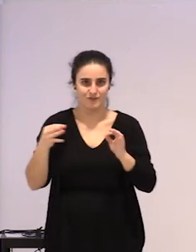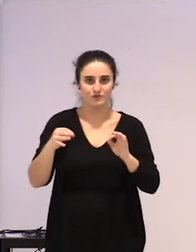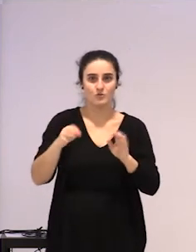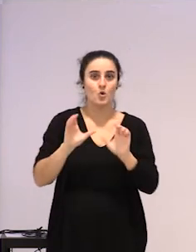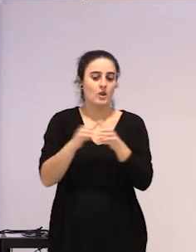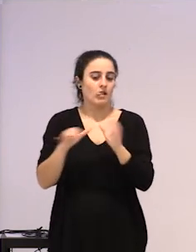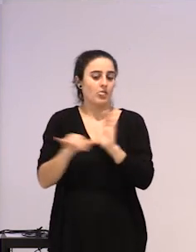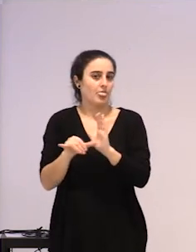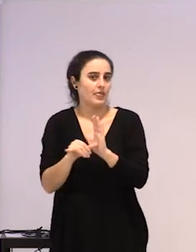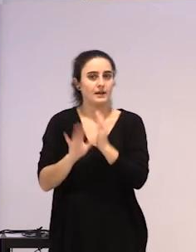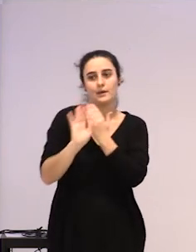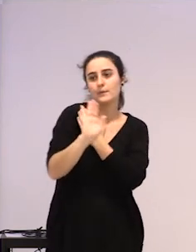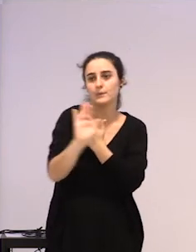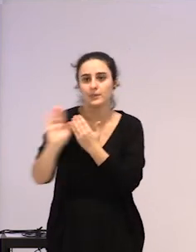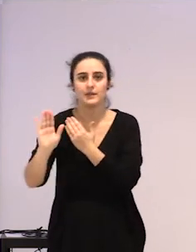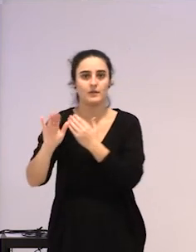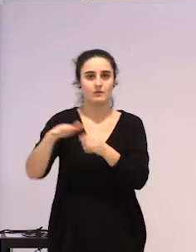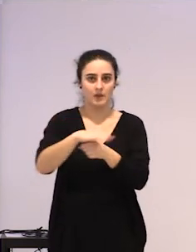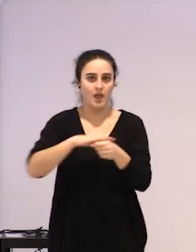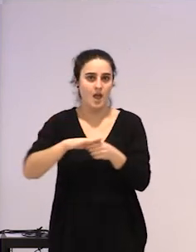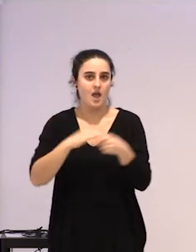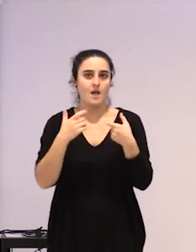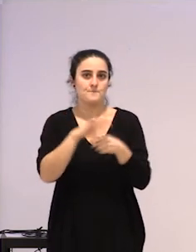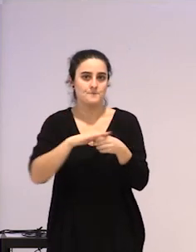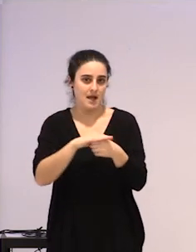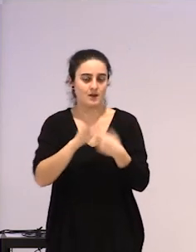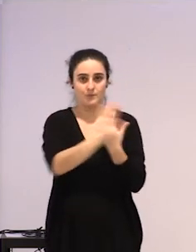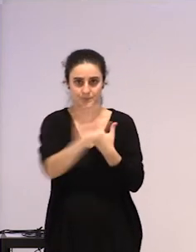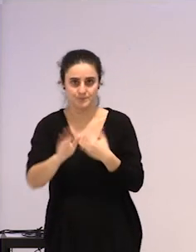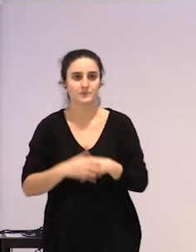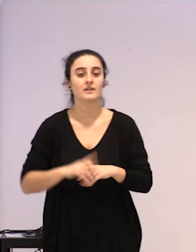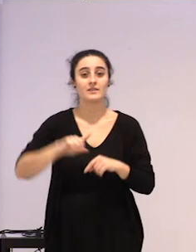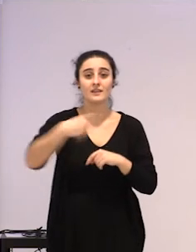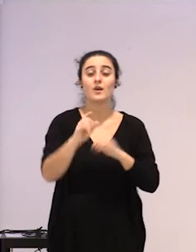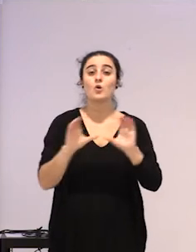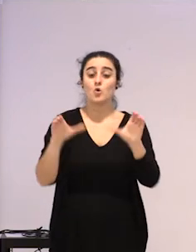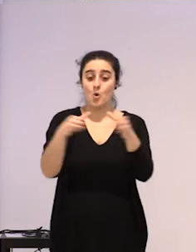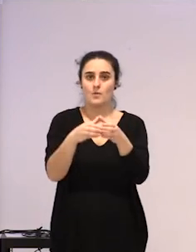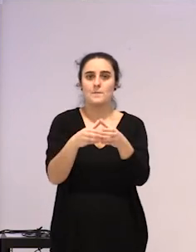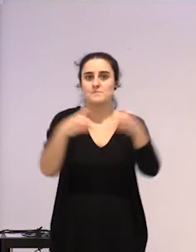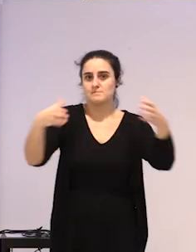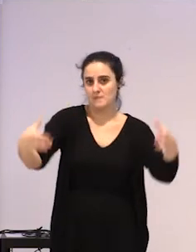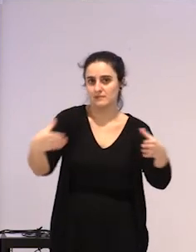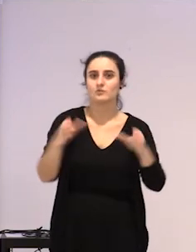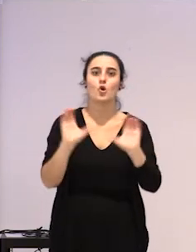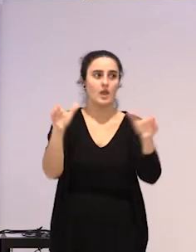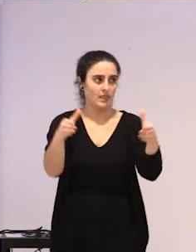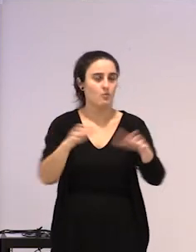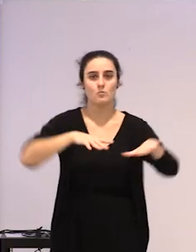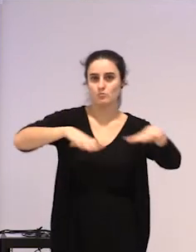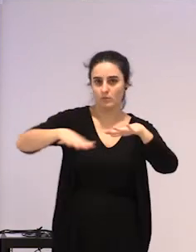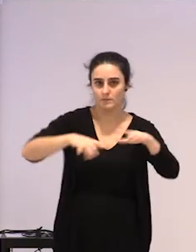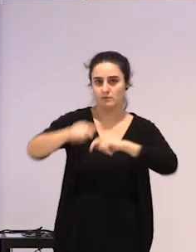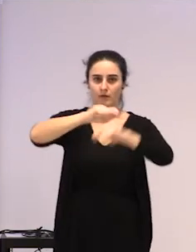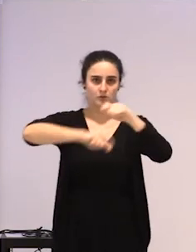komunitatea, bizi lagunak, ausokideak, gero komunitate zabalagoa, baiak kolektiboak, mugimenduak,